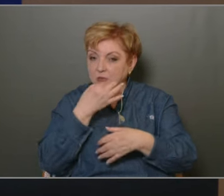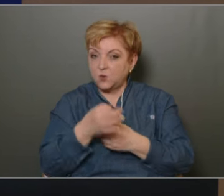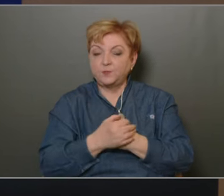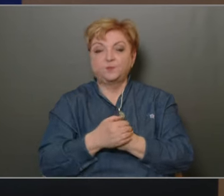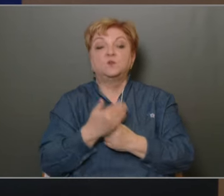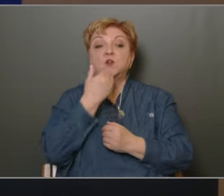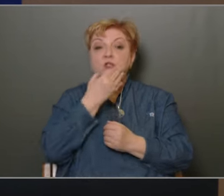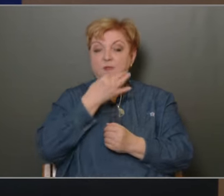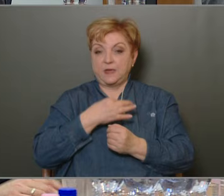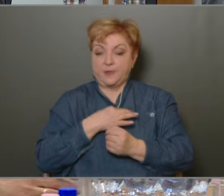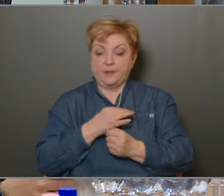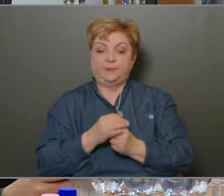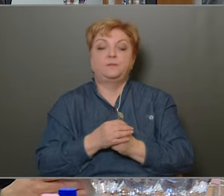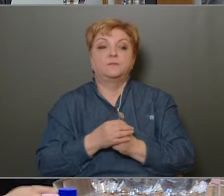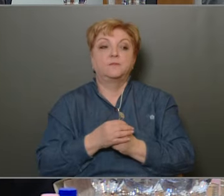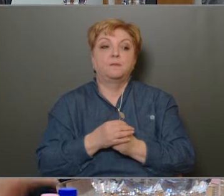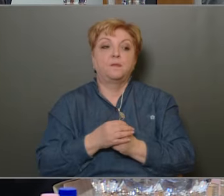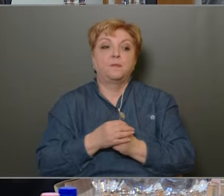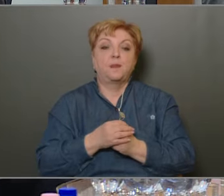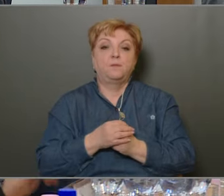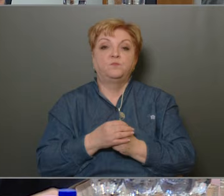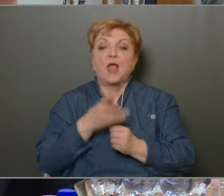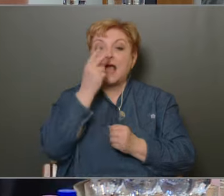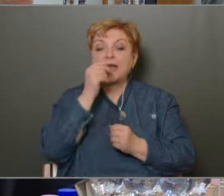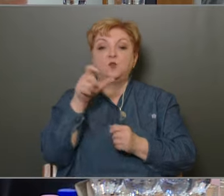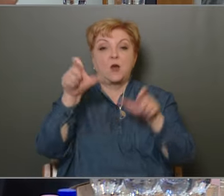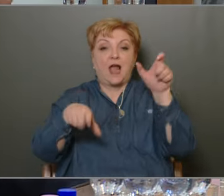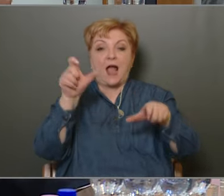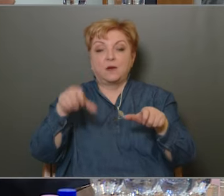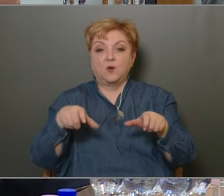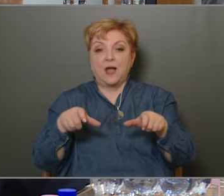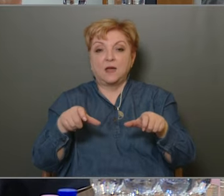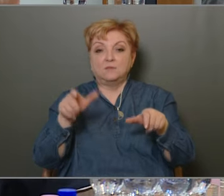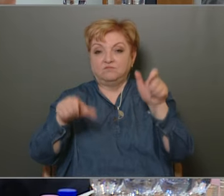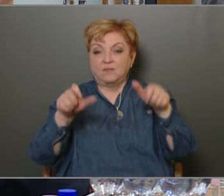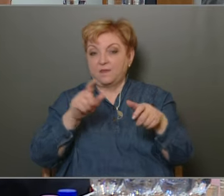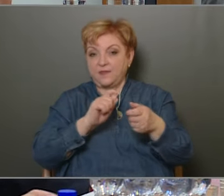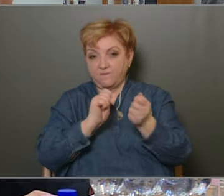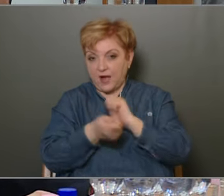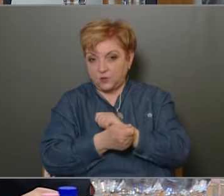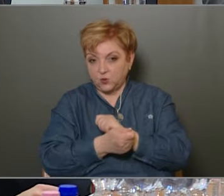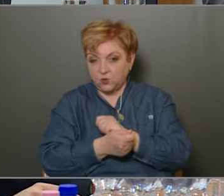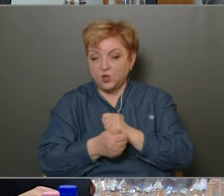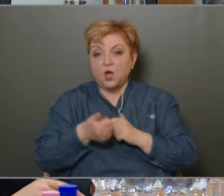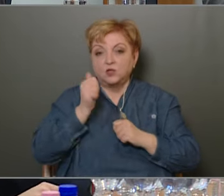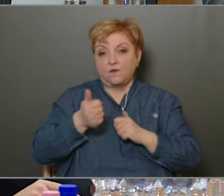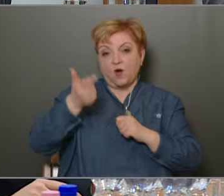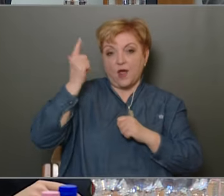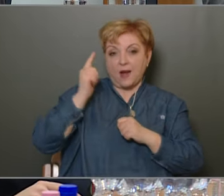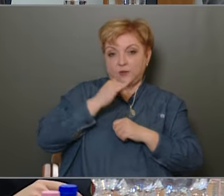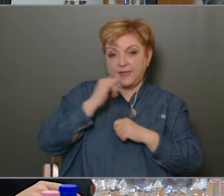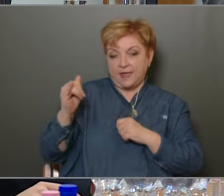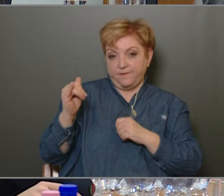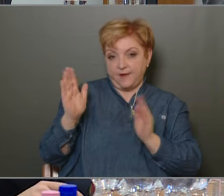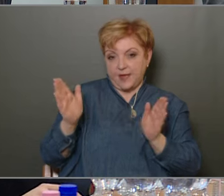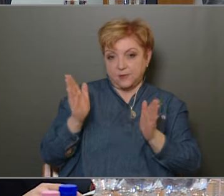Köszönöm szépen, igen A reddőri állomány létszáma nem változott a tavalyi előtti évhez képest Tehát ugyanannyian